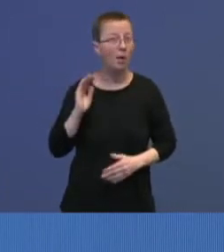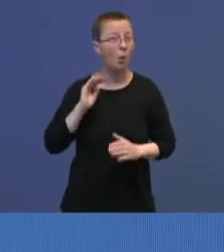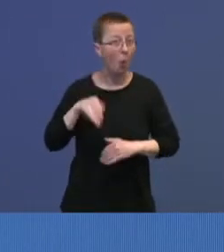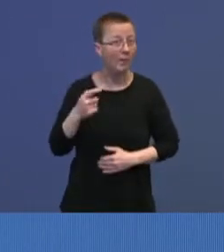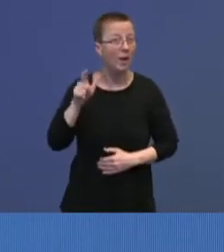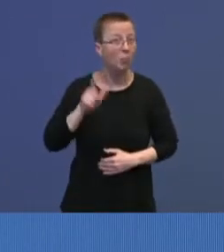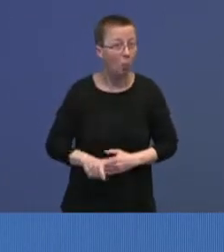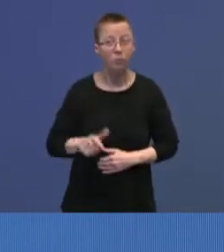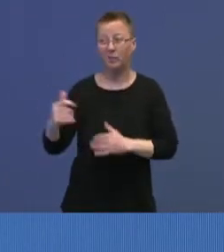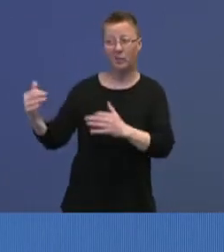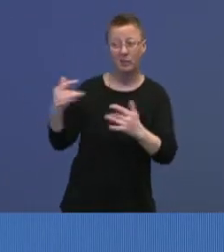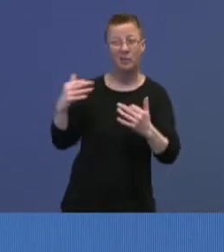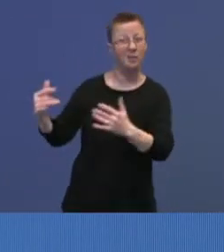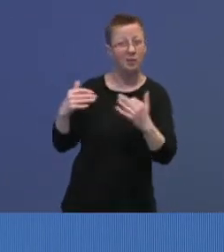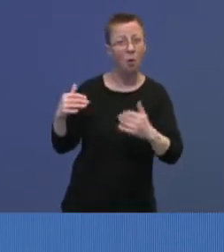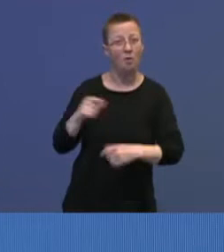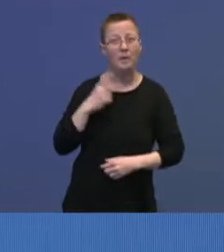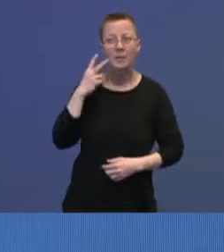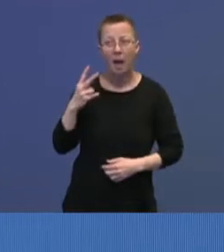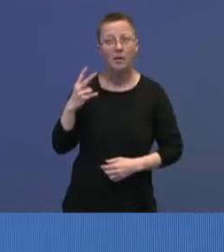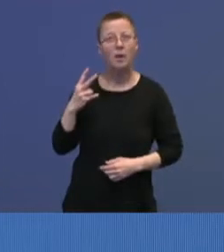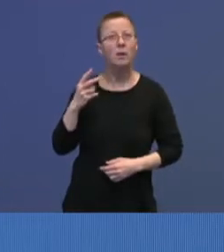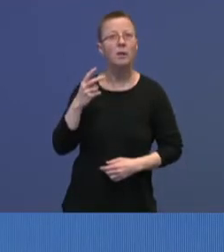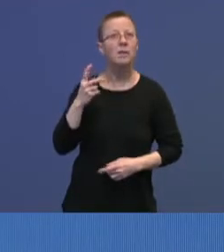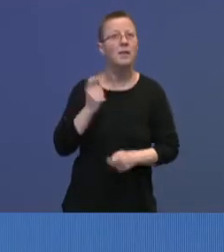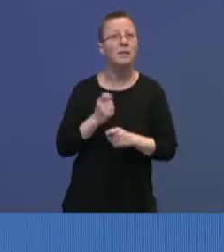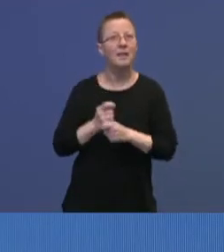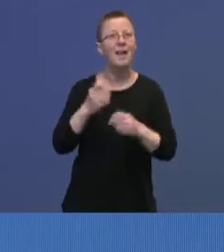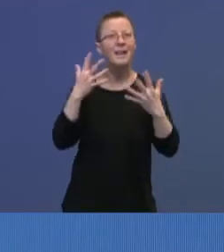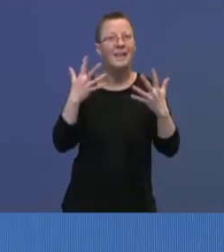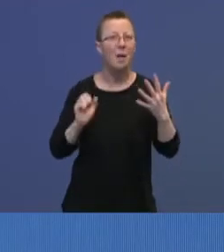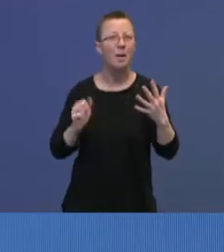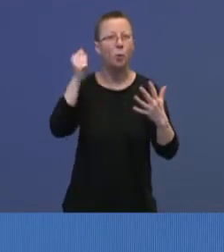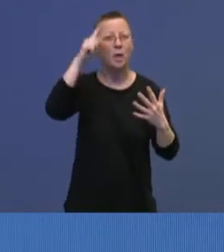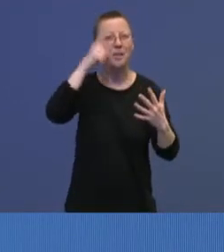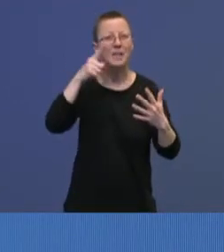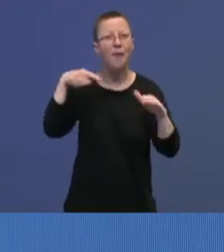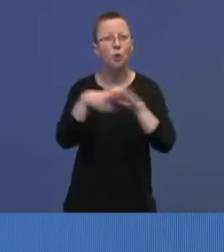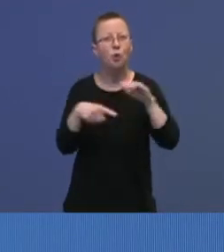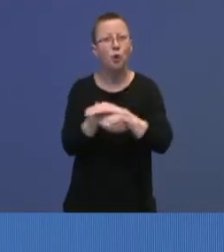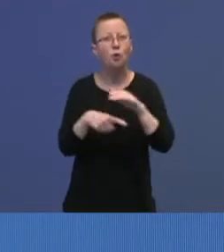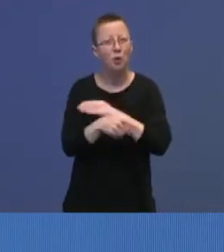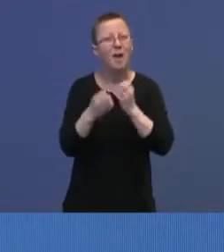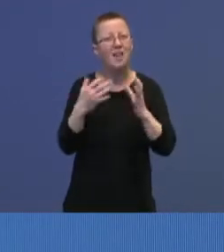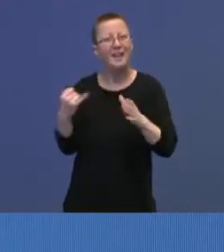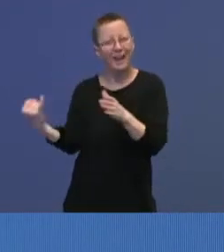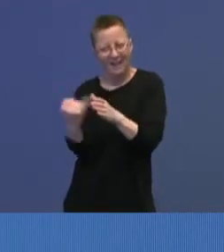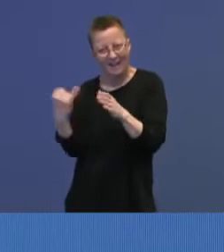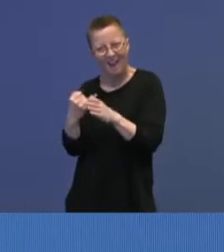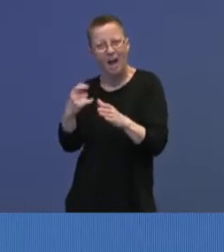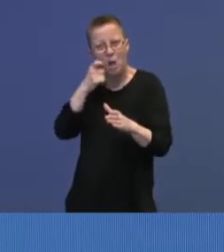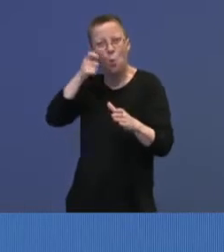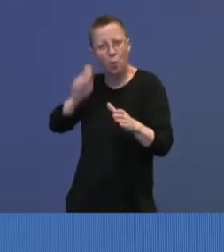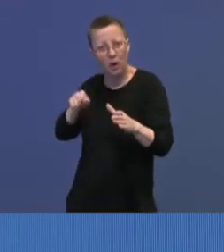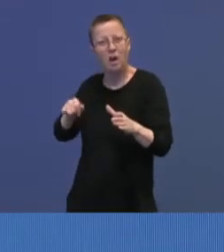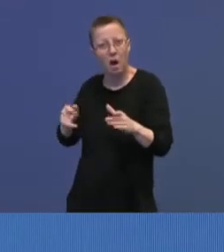at opp til 10 millioner mennesker er på flykt, de fleste internt i Ukraina. Men 3